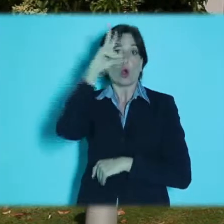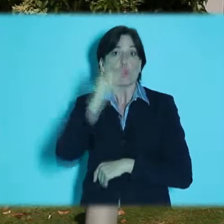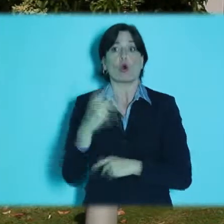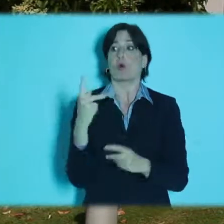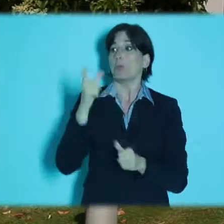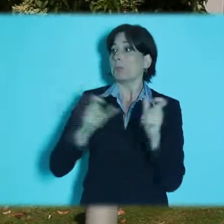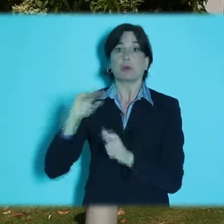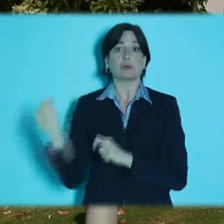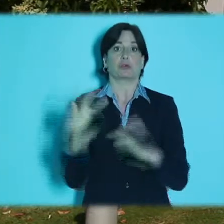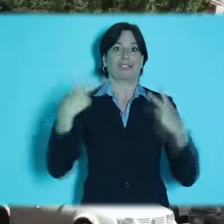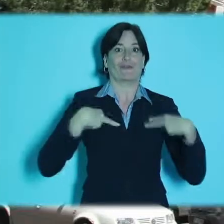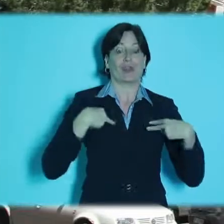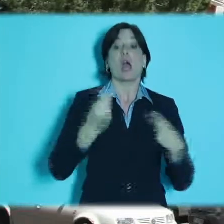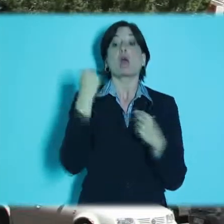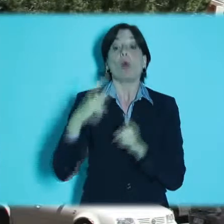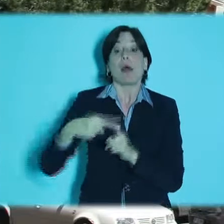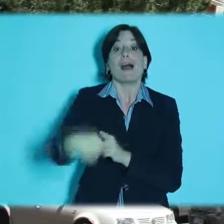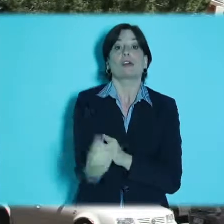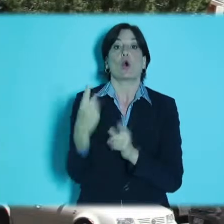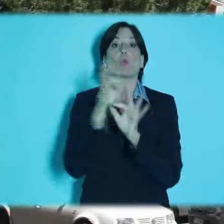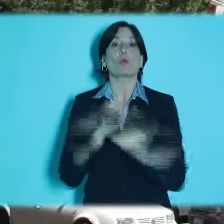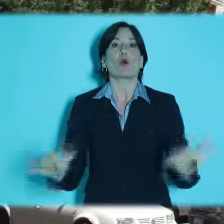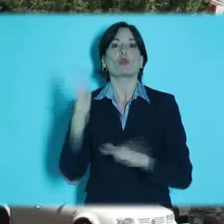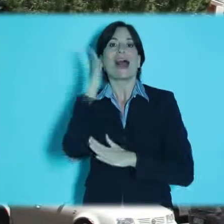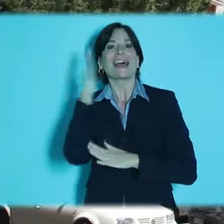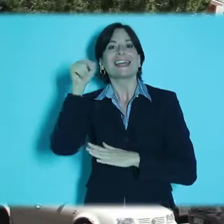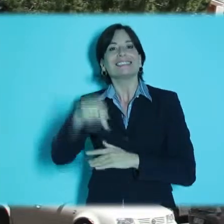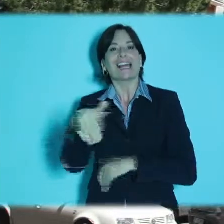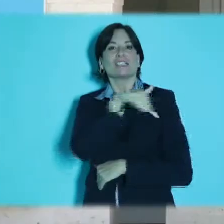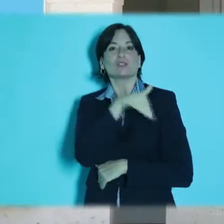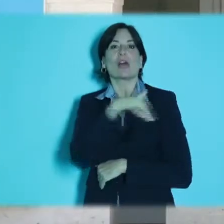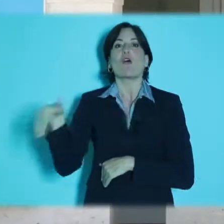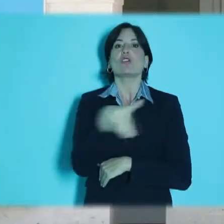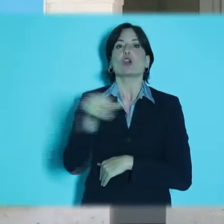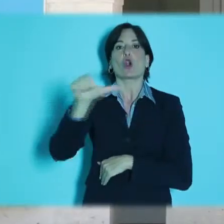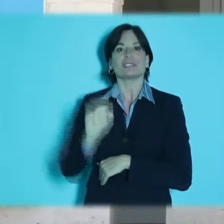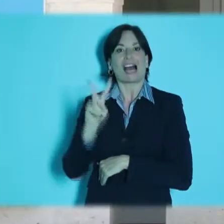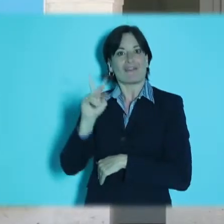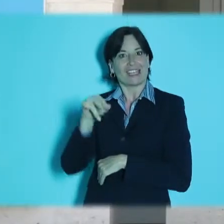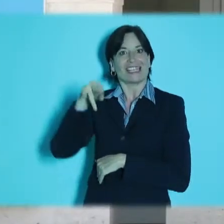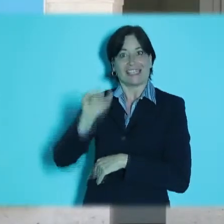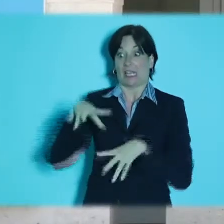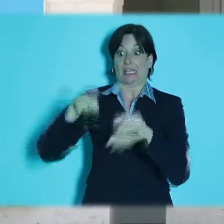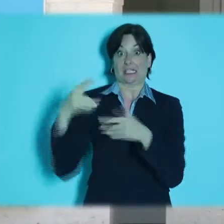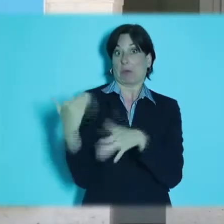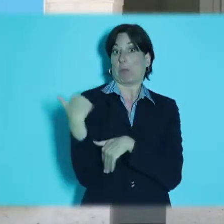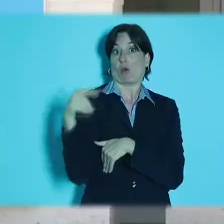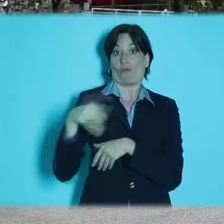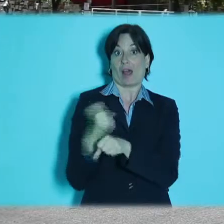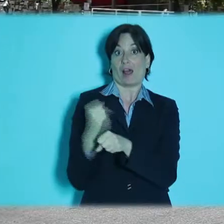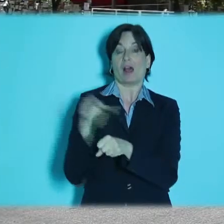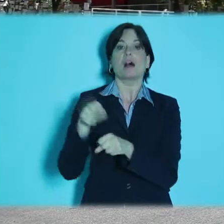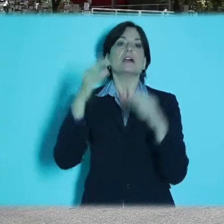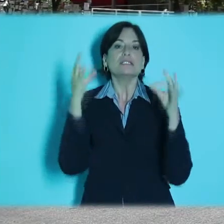quando sarà pronta la residenza per gli studenti di Vicolo Savini, di cui è iniziato il cantiere, secondo me sarà proprio